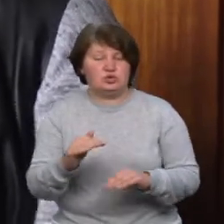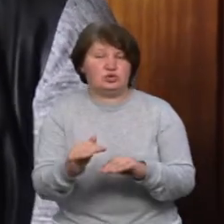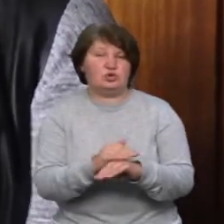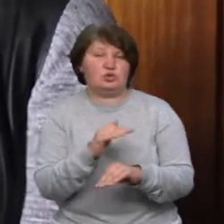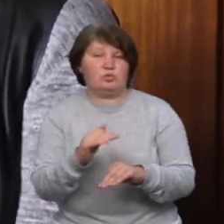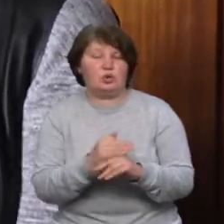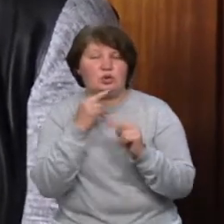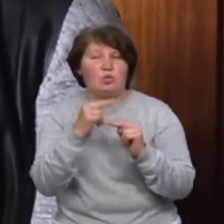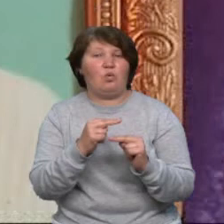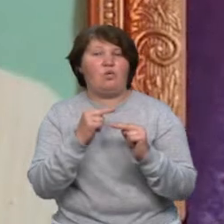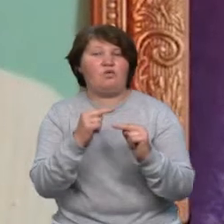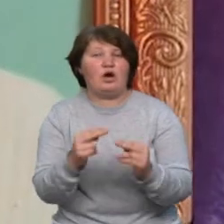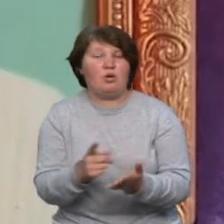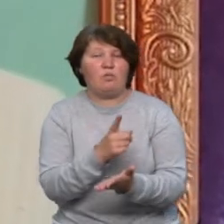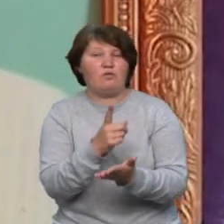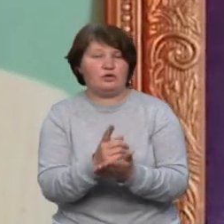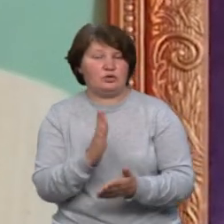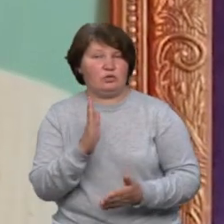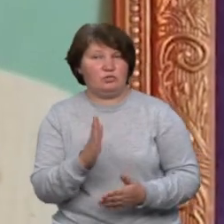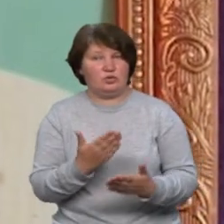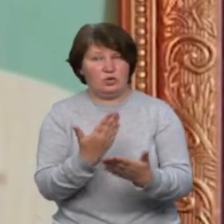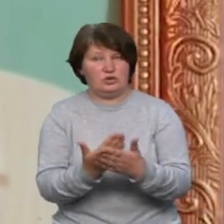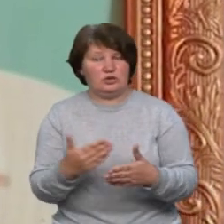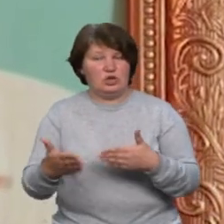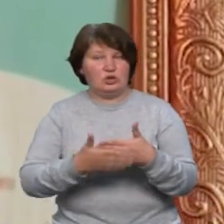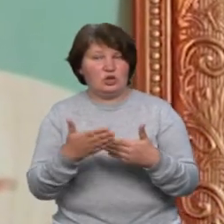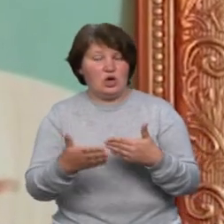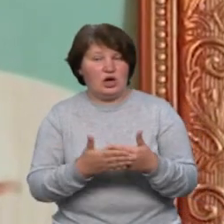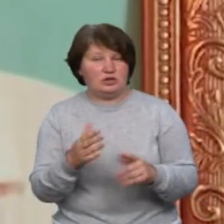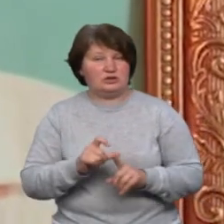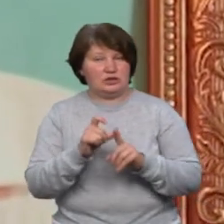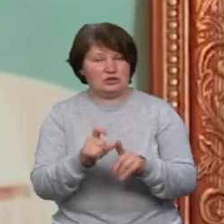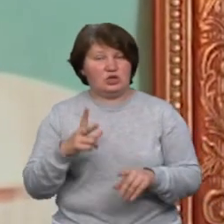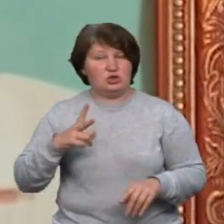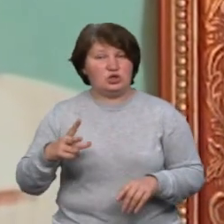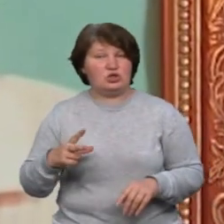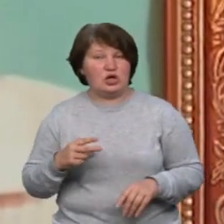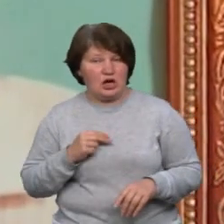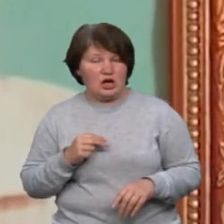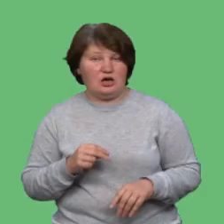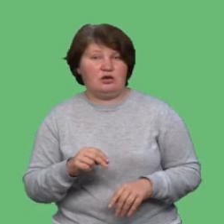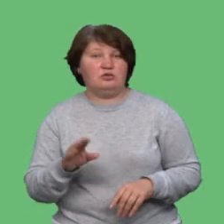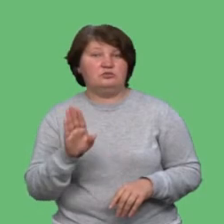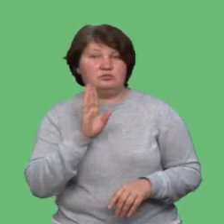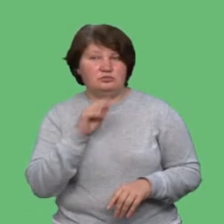уваги, яка повинна бути. Ось як ці догани прокоментувала дочка померлої Уляна Магас.